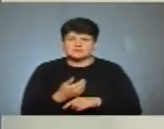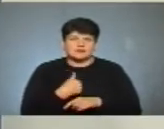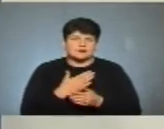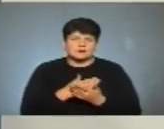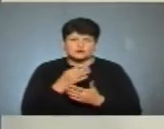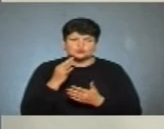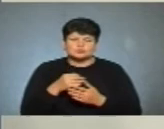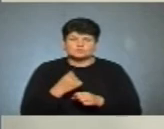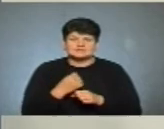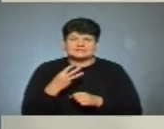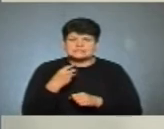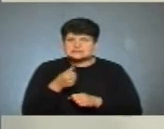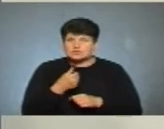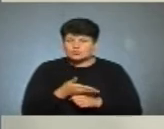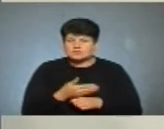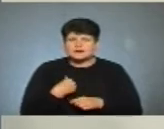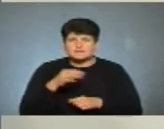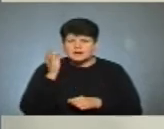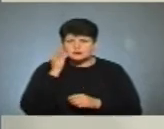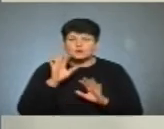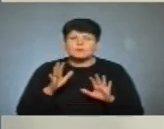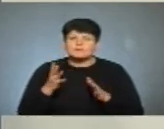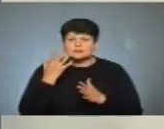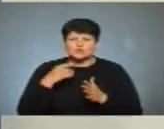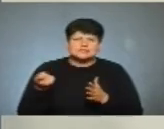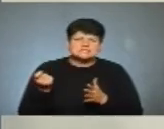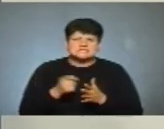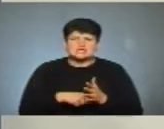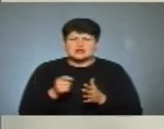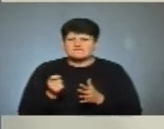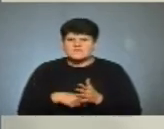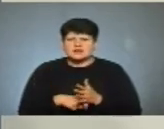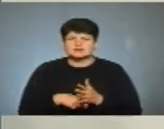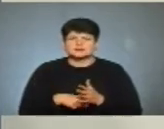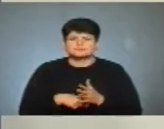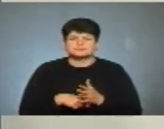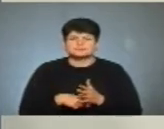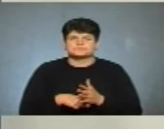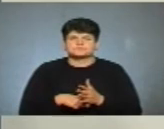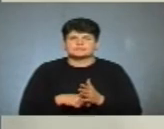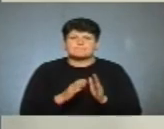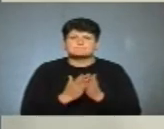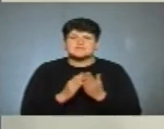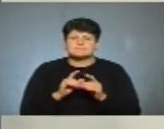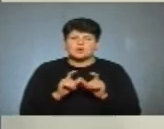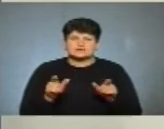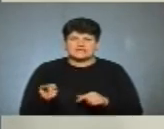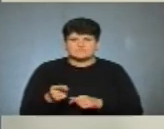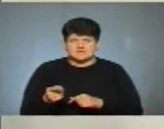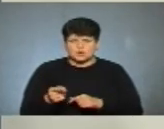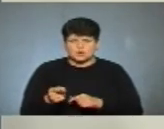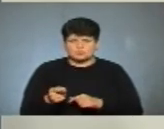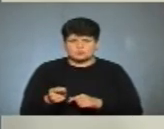досвід роботи 30 років, так? Я пригадую той момент, коли закривали і бібліотеки в Тернополі.